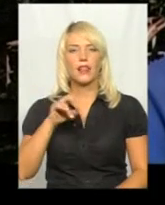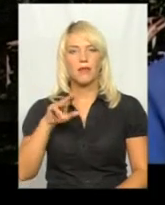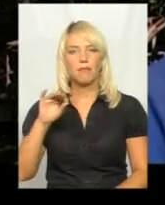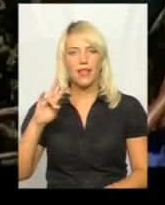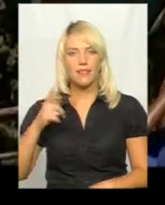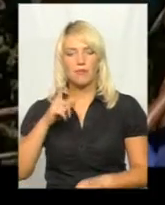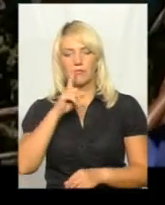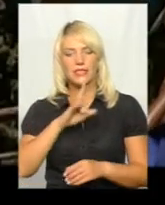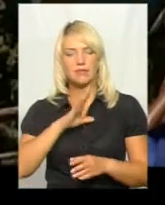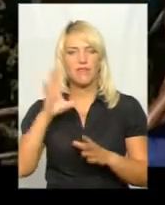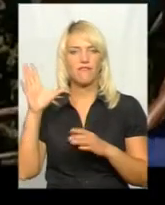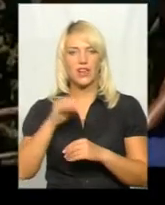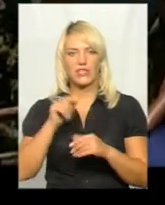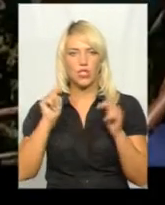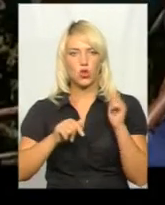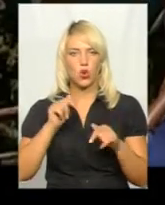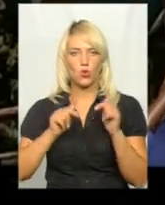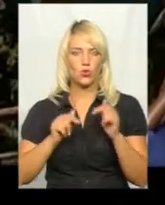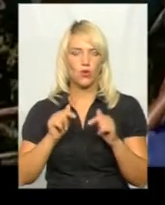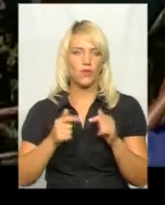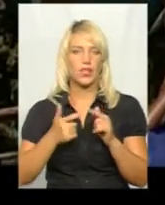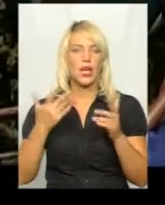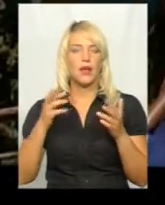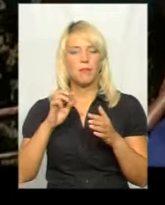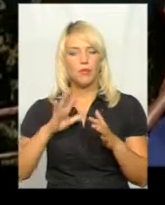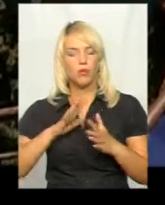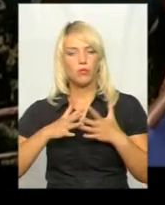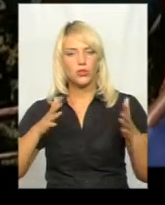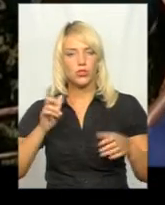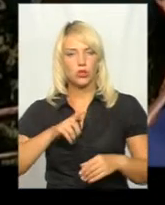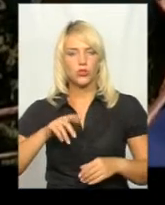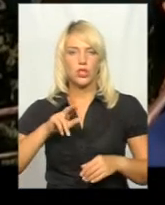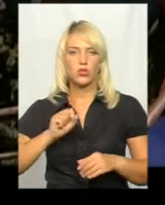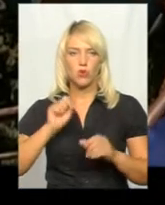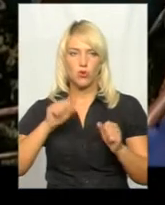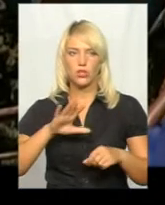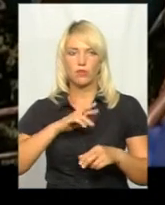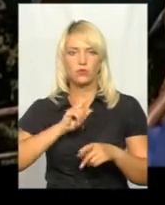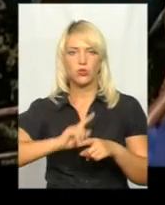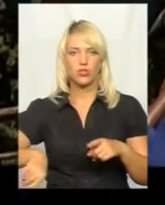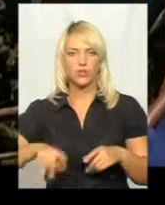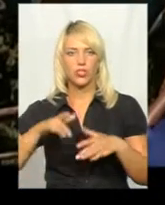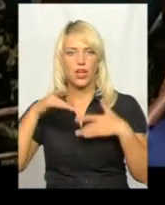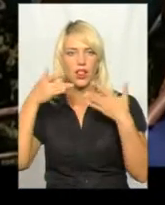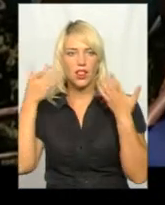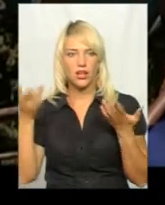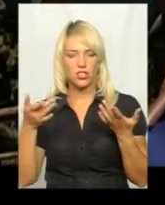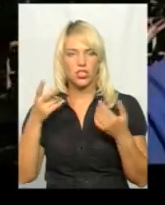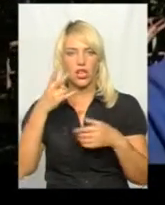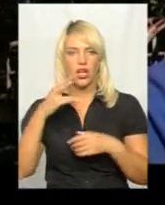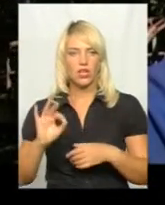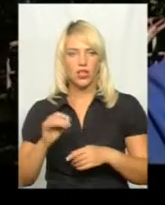був дощовим. Якби було більше людей, то, можливо, було б швидше, легше. Але